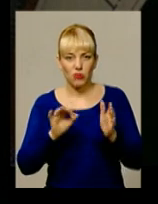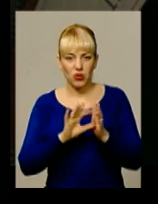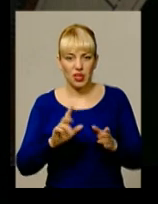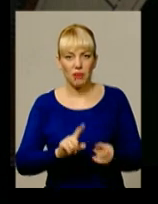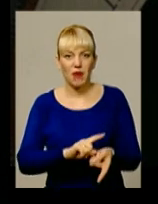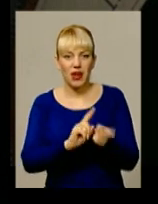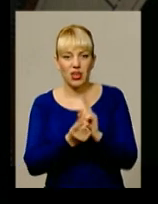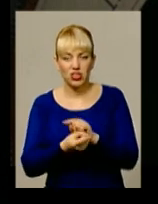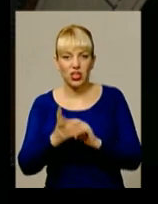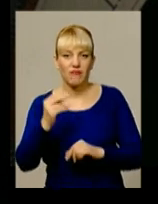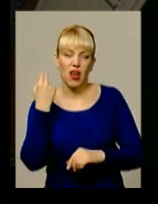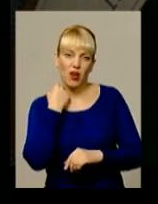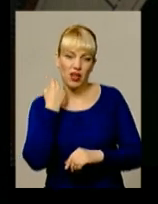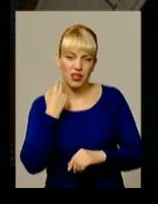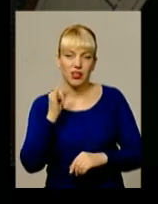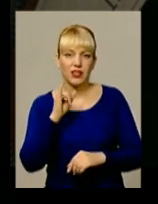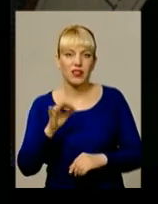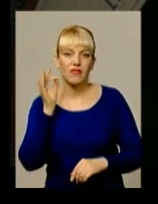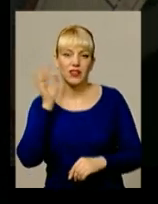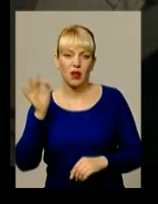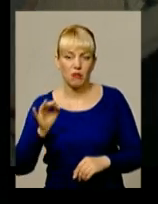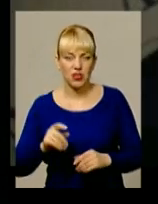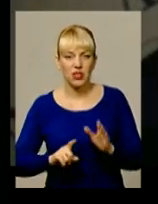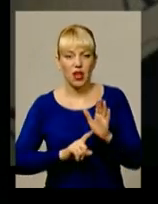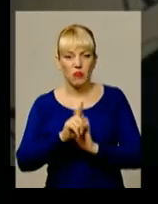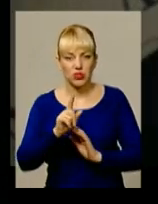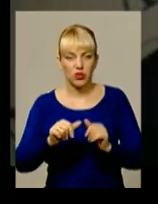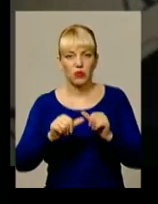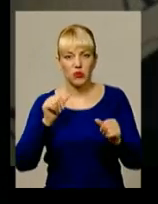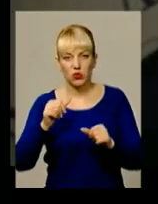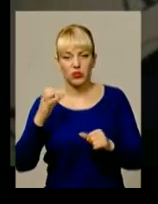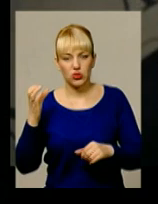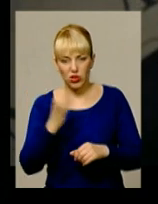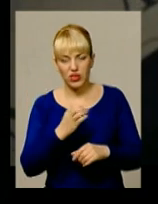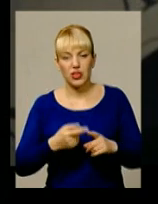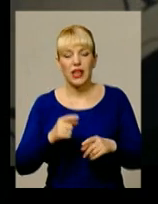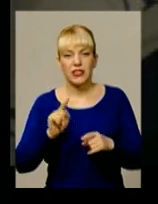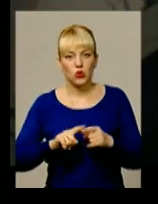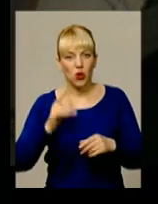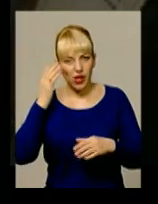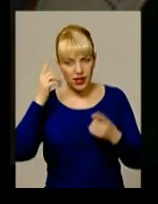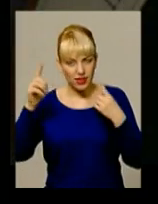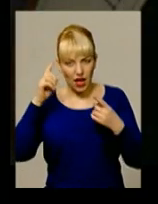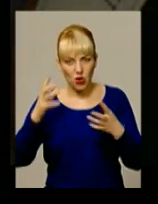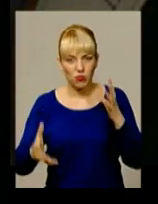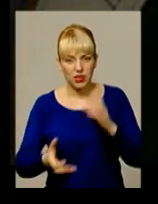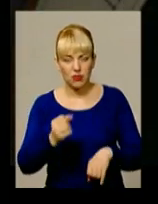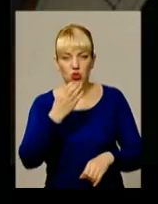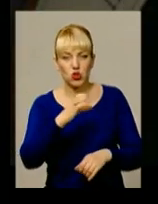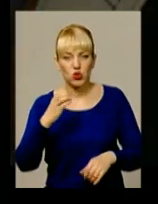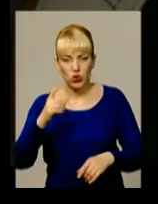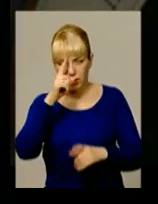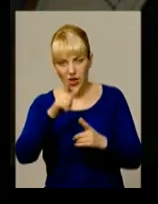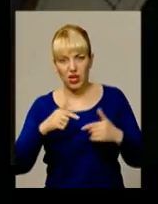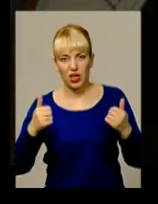у Великобританії, а згодом у Німеччині, лише на початку минулого століття. Нині цю ідею підтримують у понад сотні країн